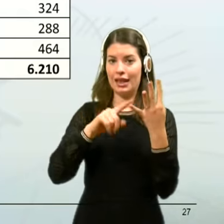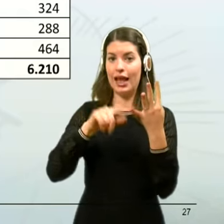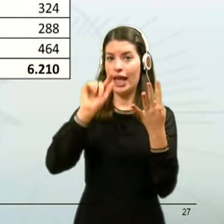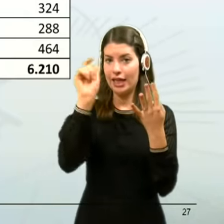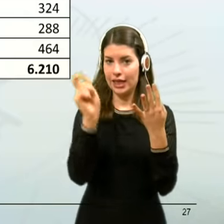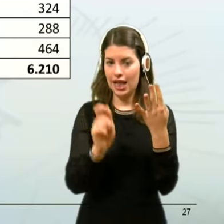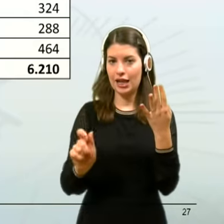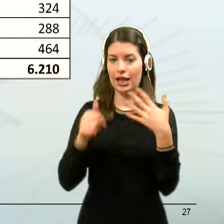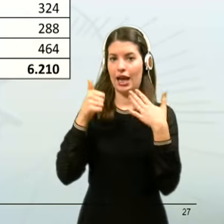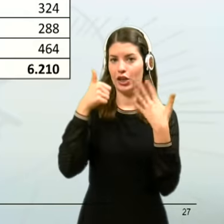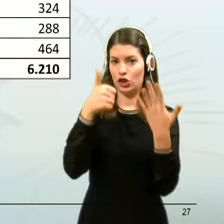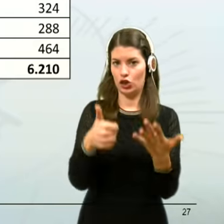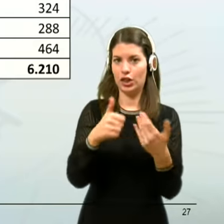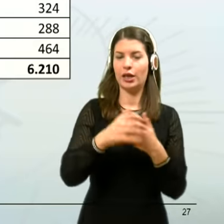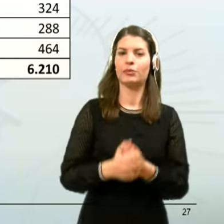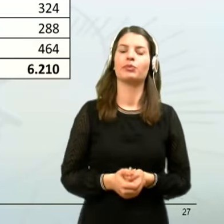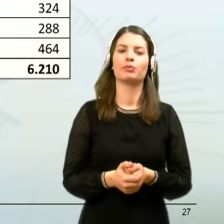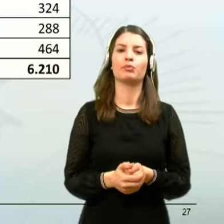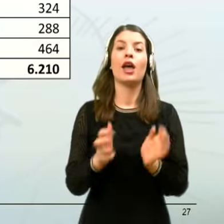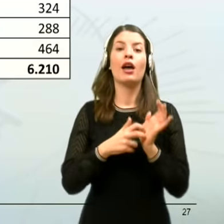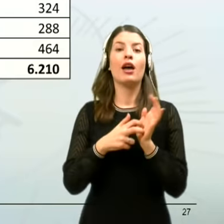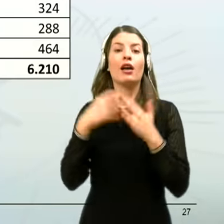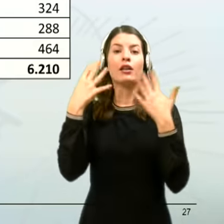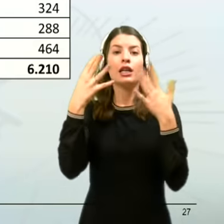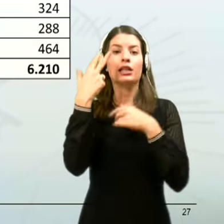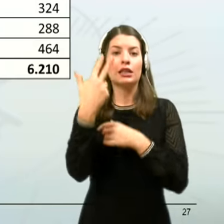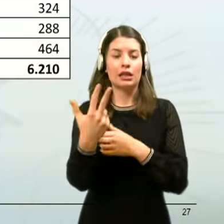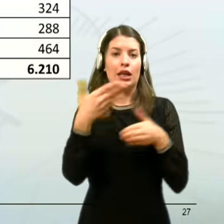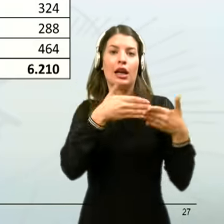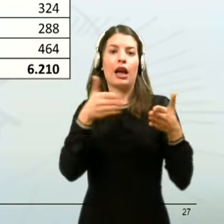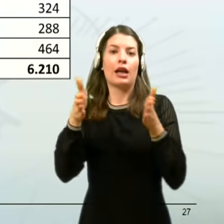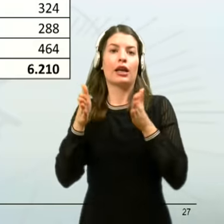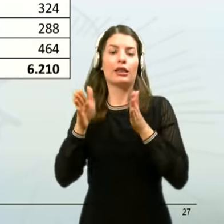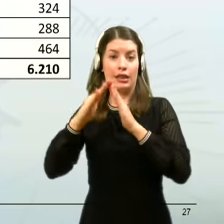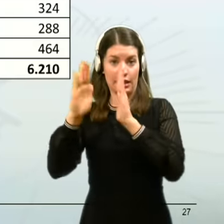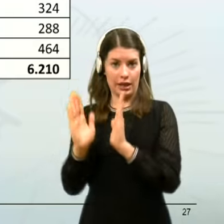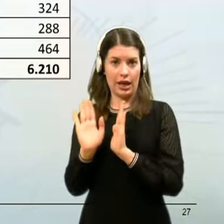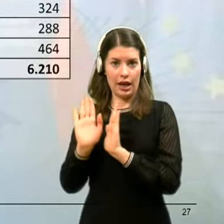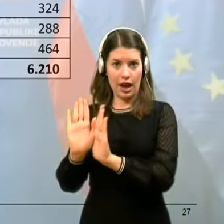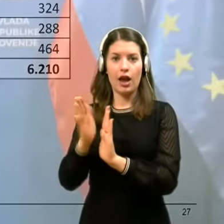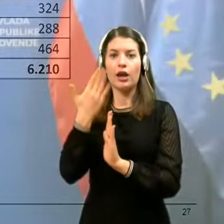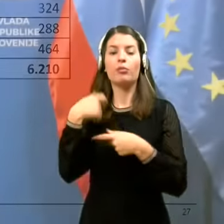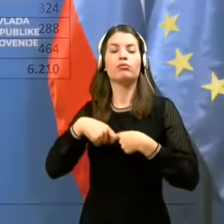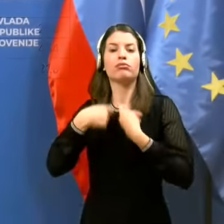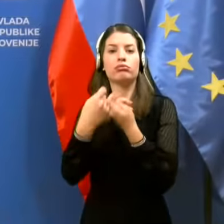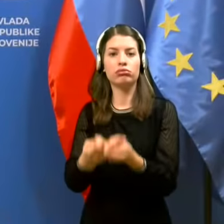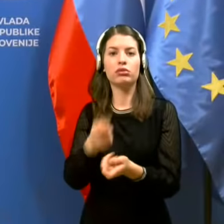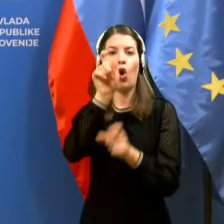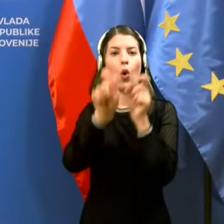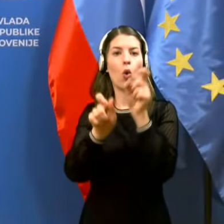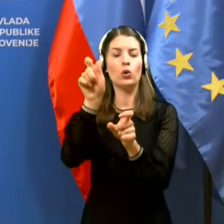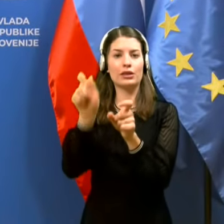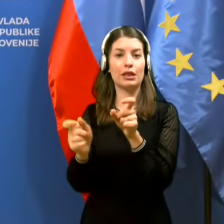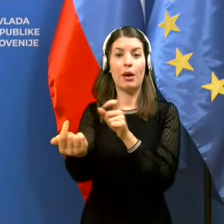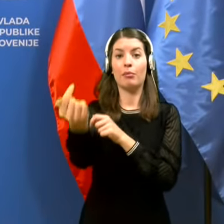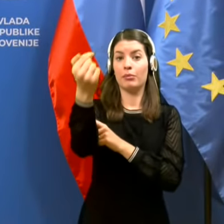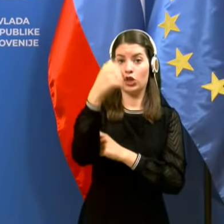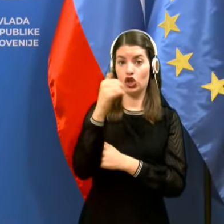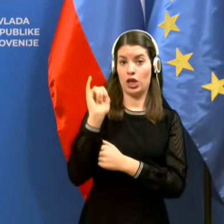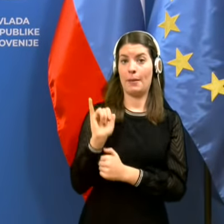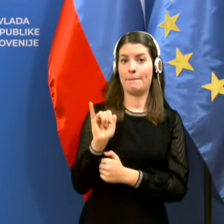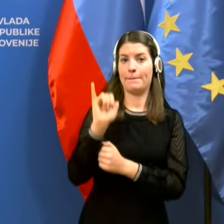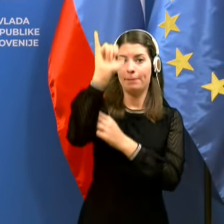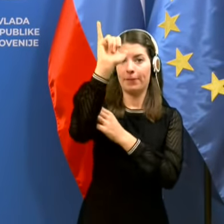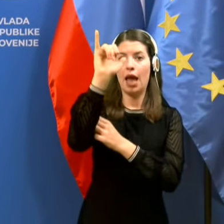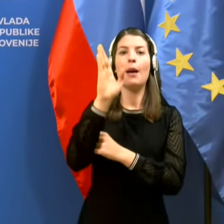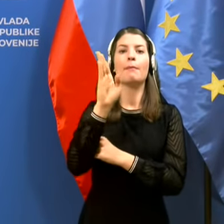Republiko 61. Še 39 napotitev v karanteno na domu, pa so bile izdane potnikom, ki so prispeli na letališče Jože